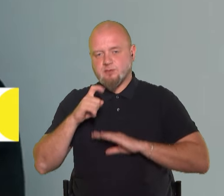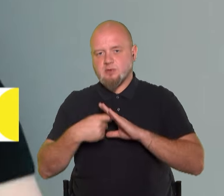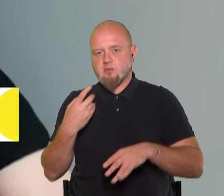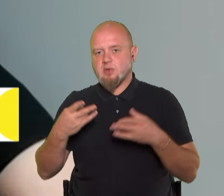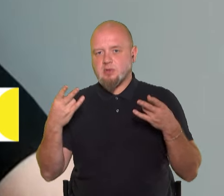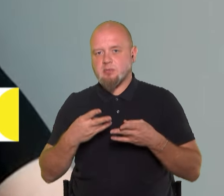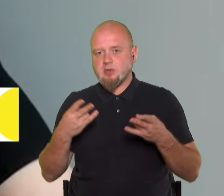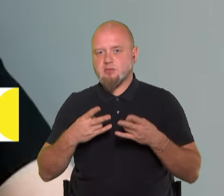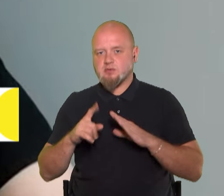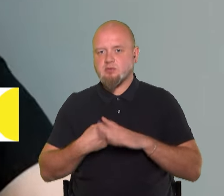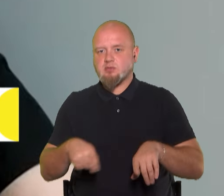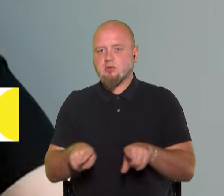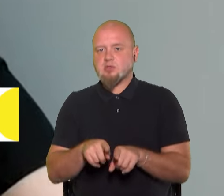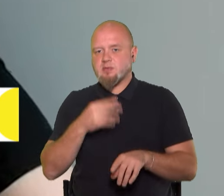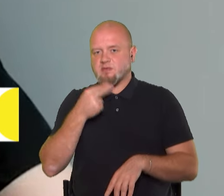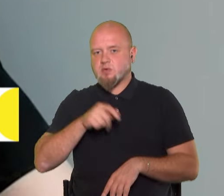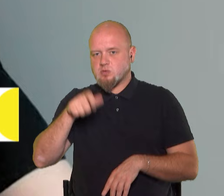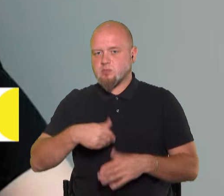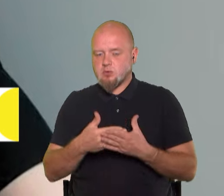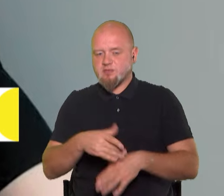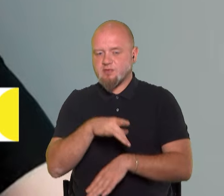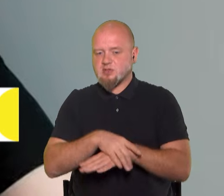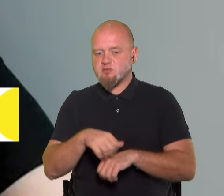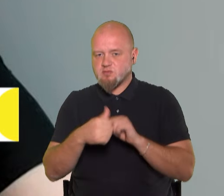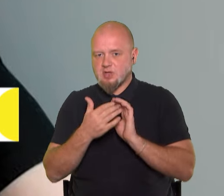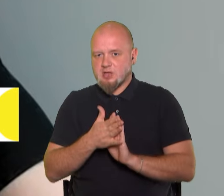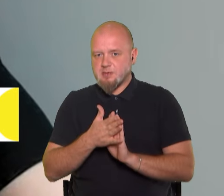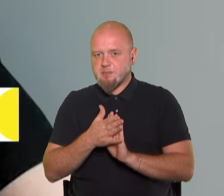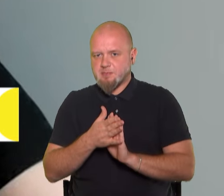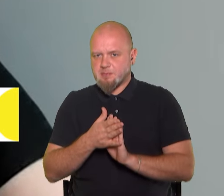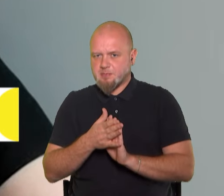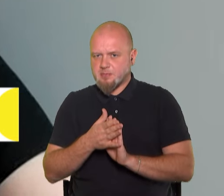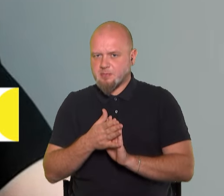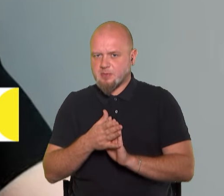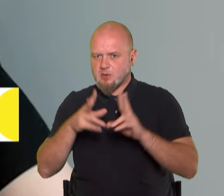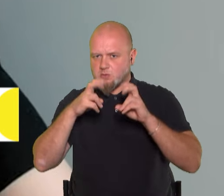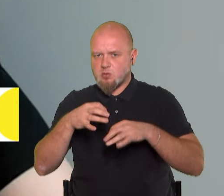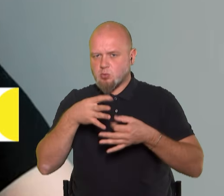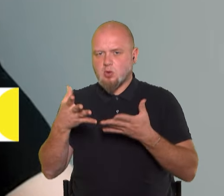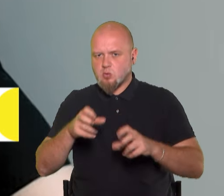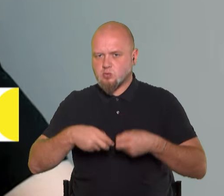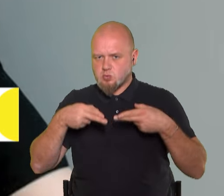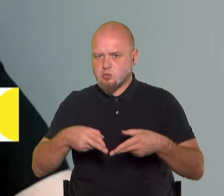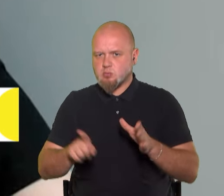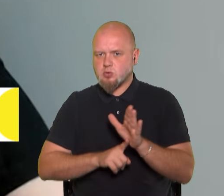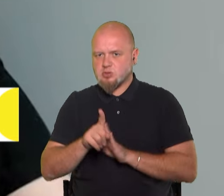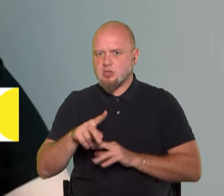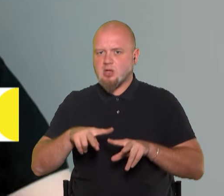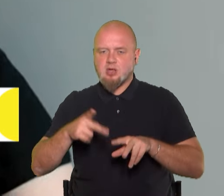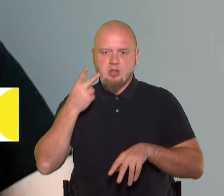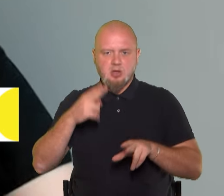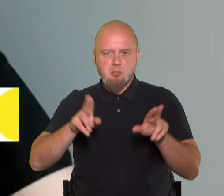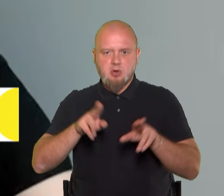Необхідне встановлення так само винною. Тобто, фактично, взагалі, розслідування будь-якого злочину починається, як